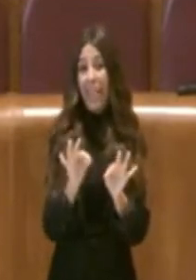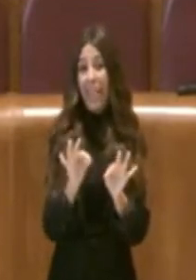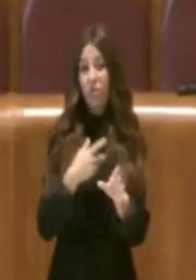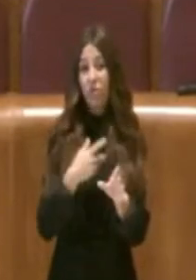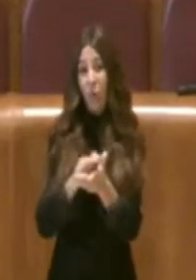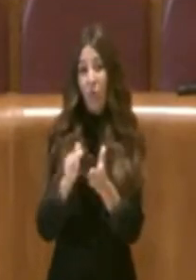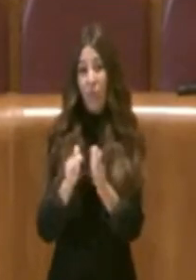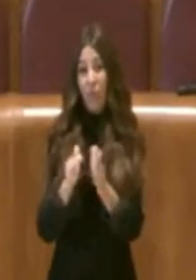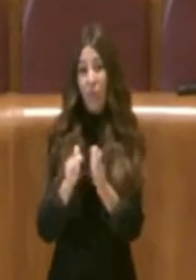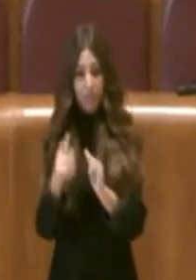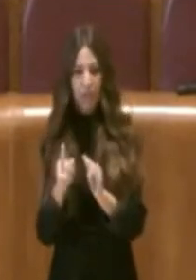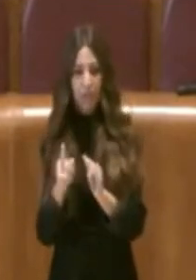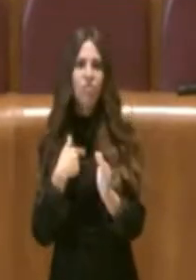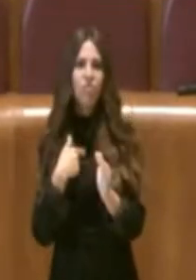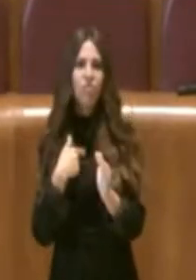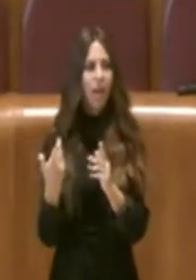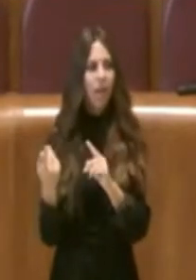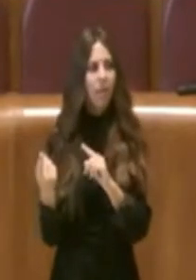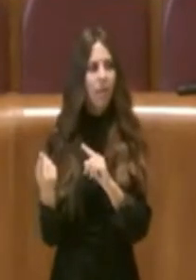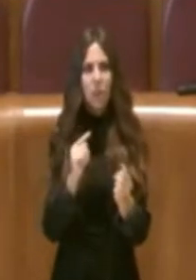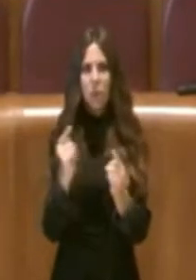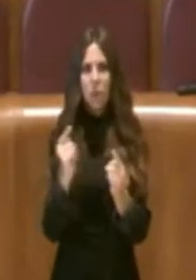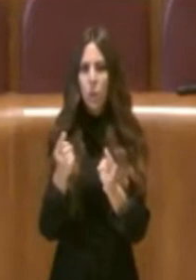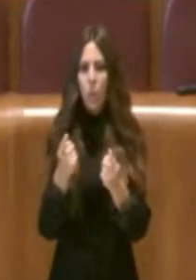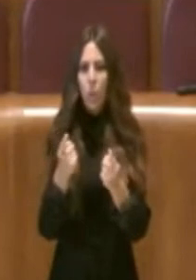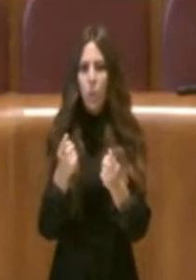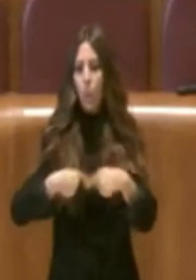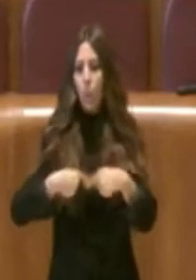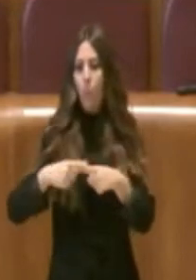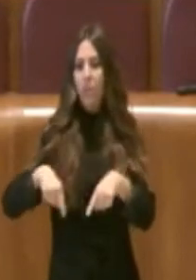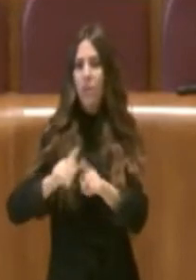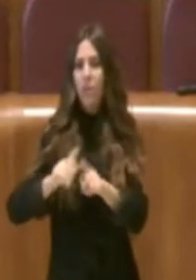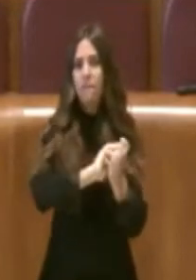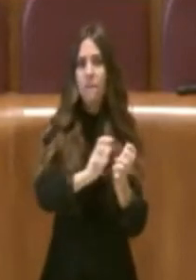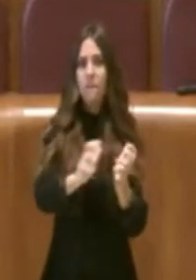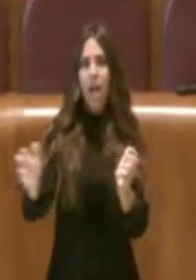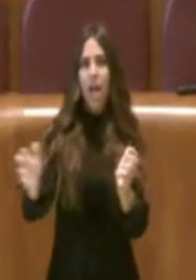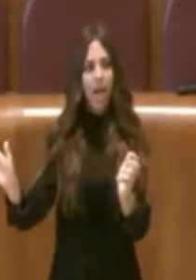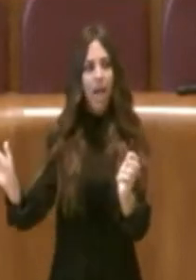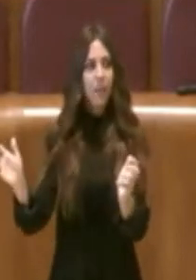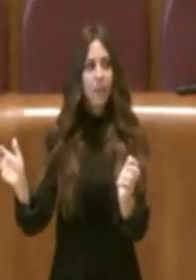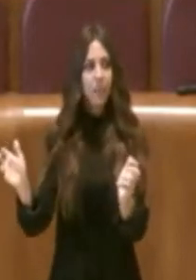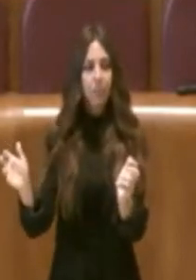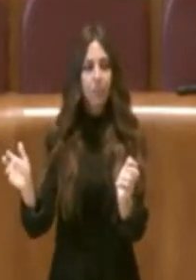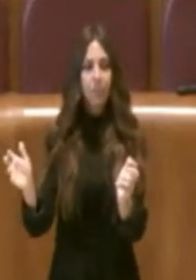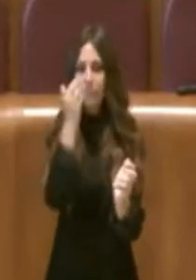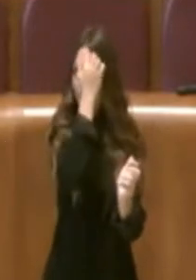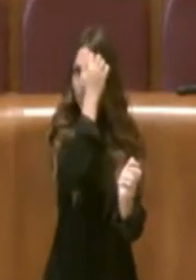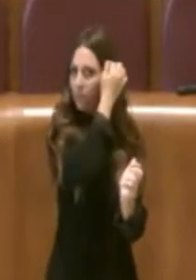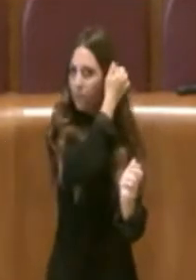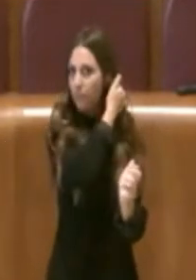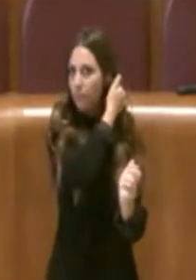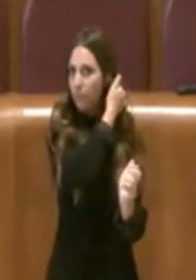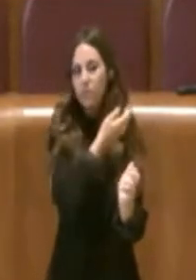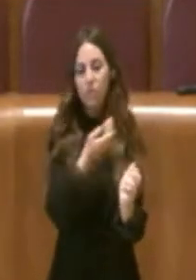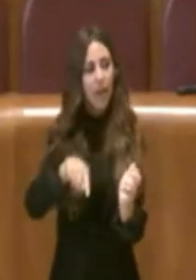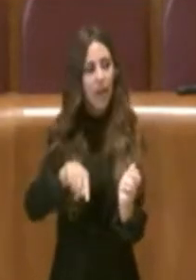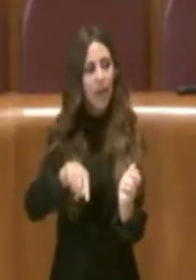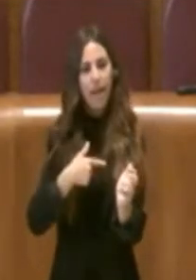stati oggetto di numerose interlocuzioni e commissioni. Inoltre c'è stato poi un